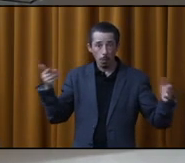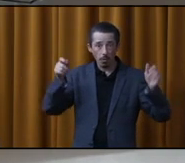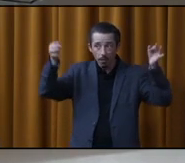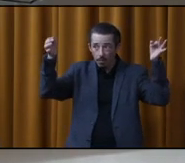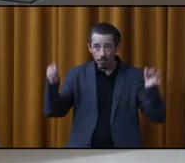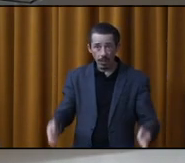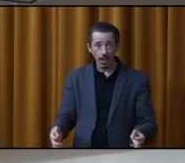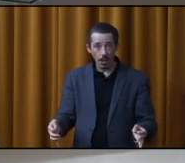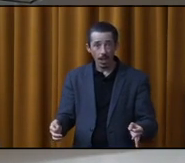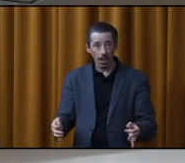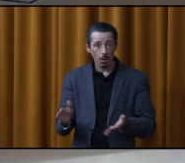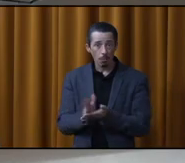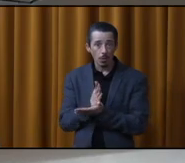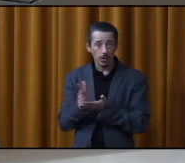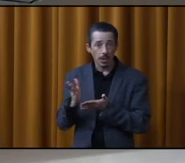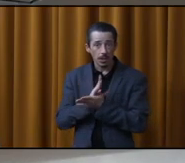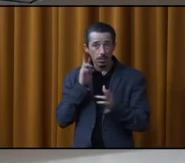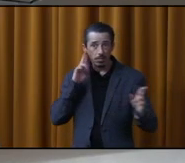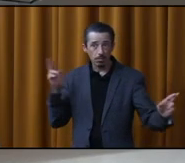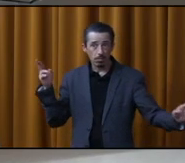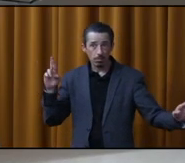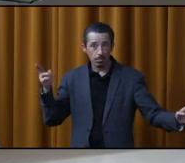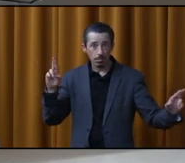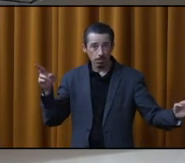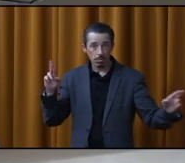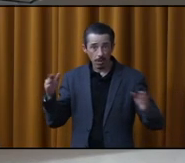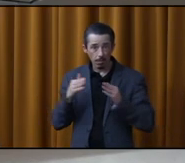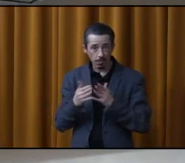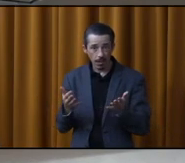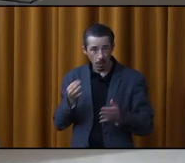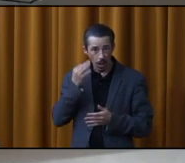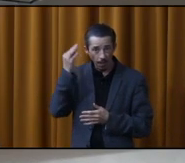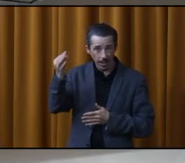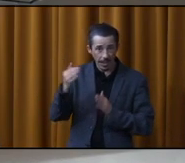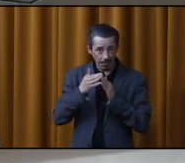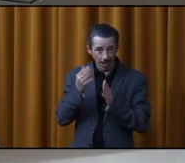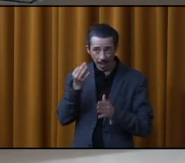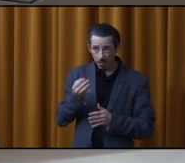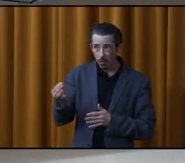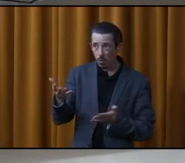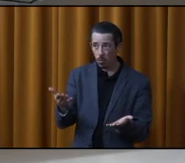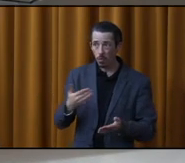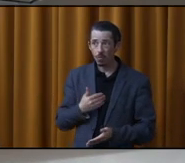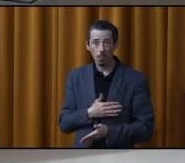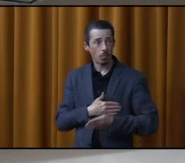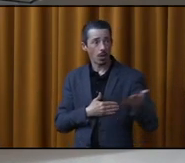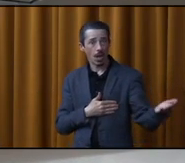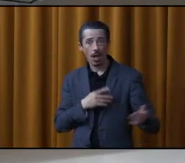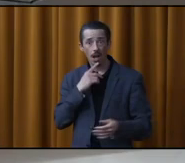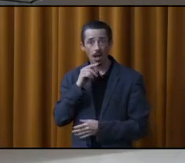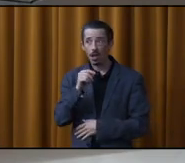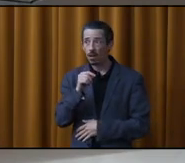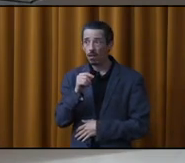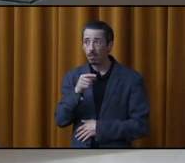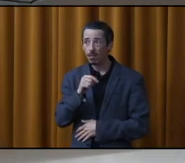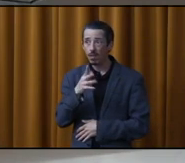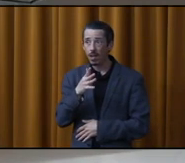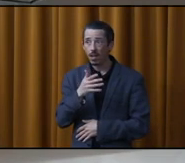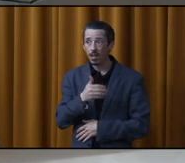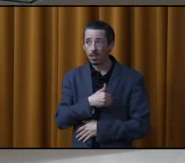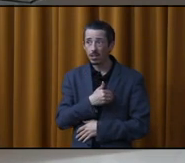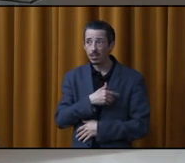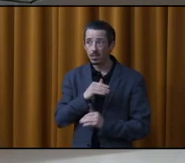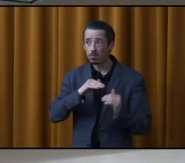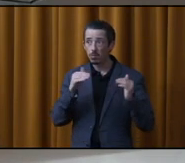fenêtres. La saison commence. Est-ce que c'est ça la ville de l'avenir? Non. Mon voisin à côté qui a 25 ans de vie, là,